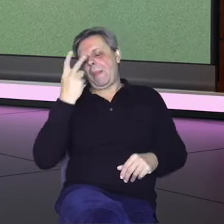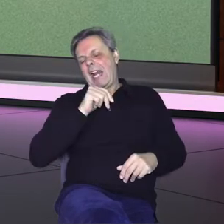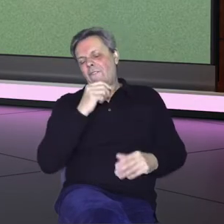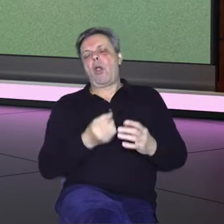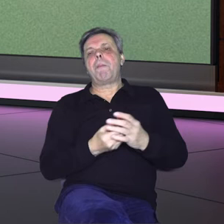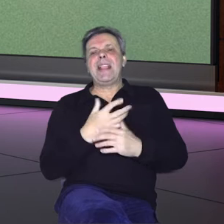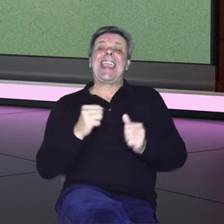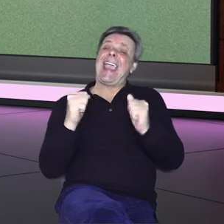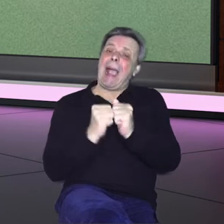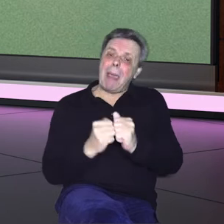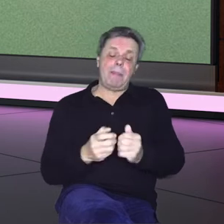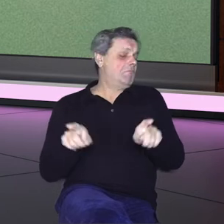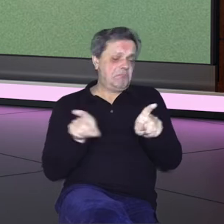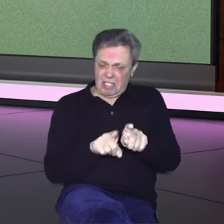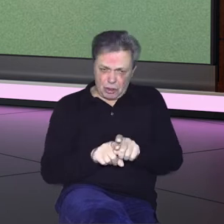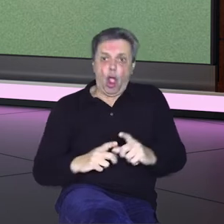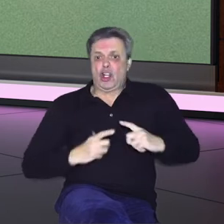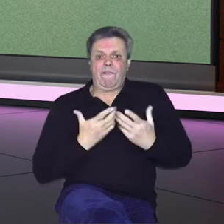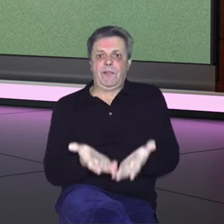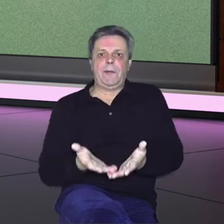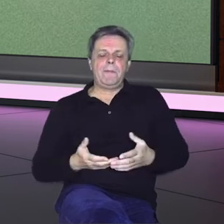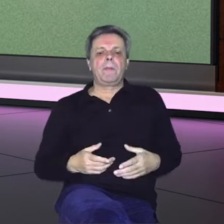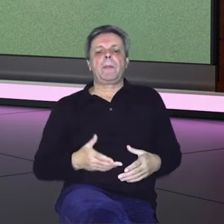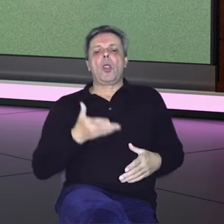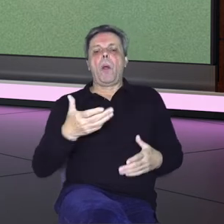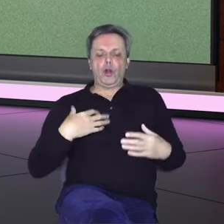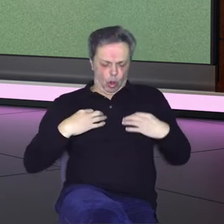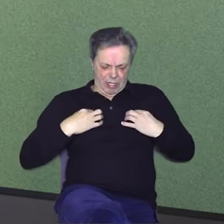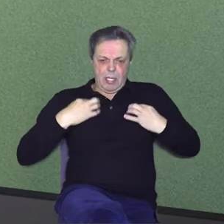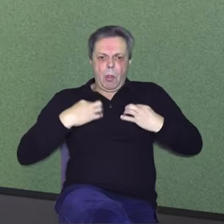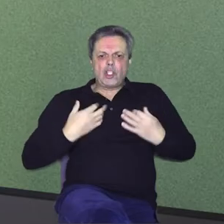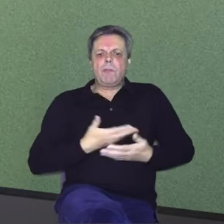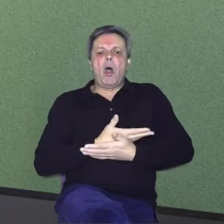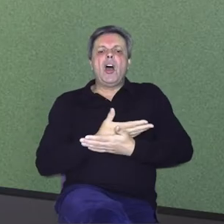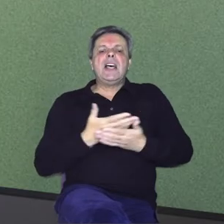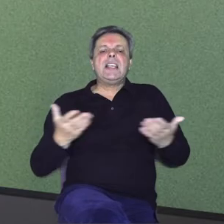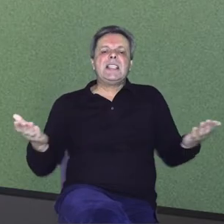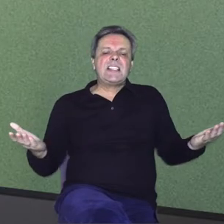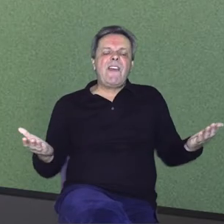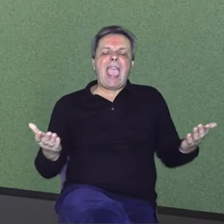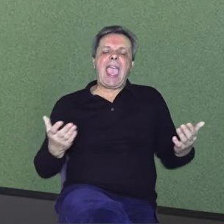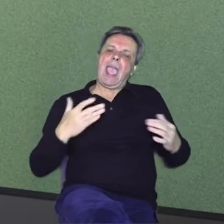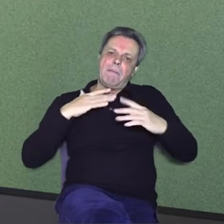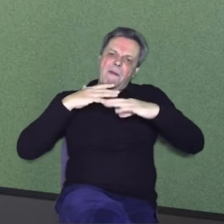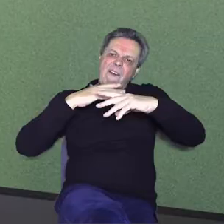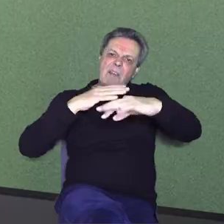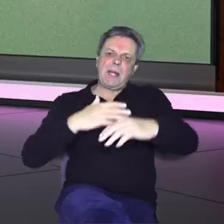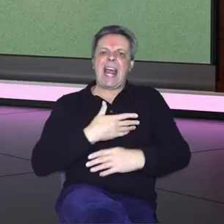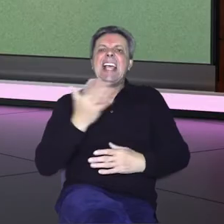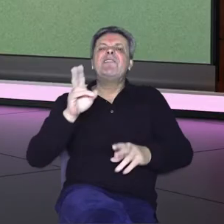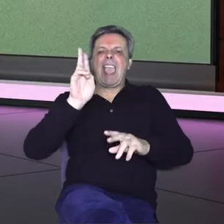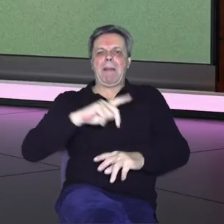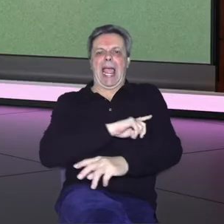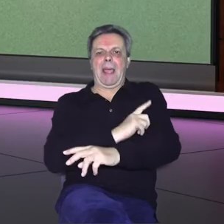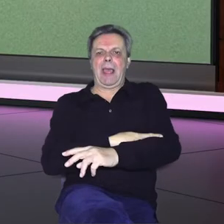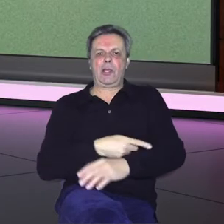biljki, i kamen, pa i ovo što nosimo na sebi, sve vibrira, sve vibrira, tako je. A ti to